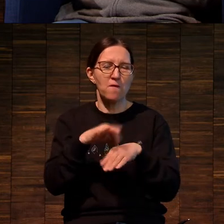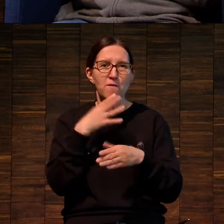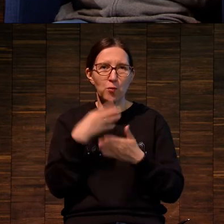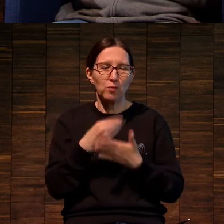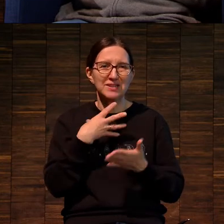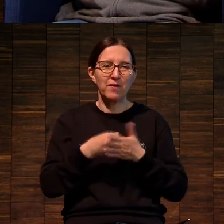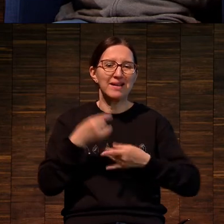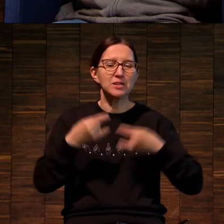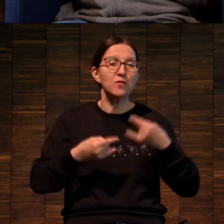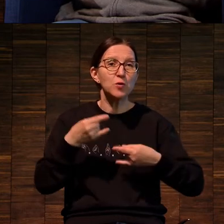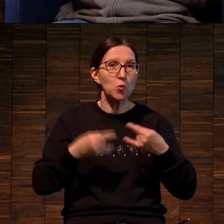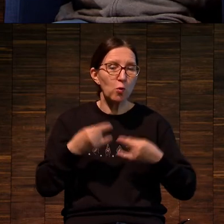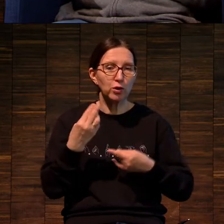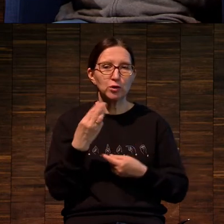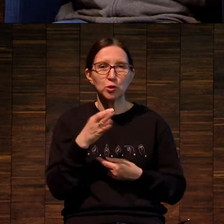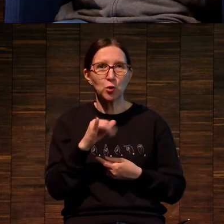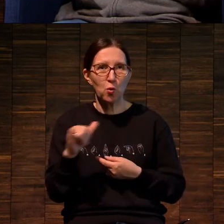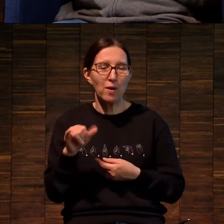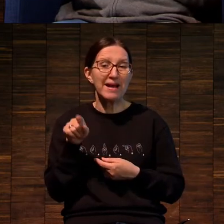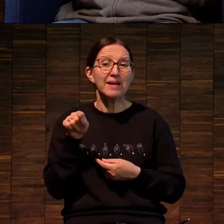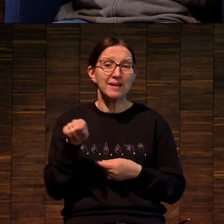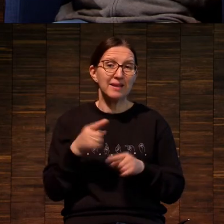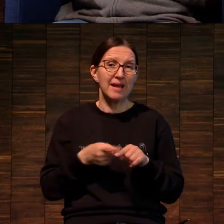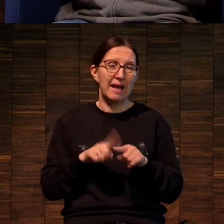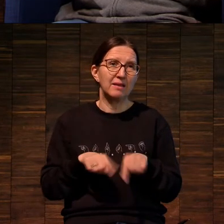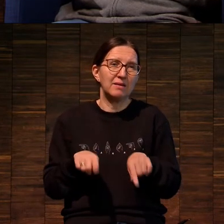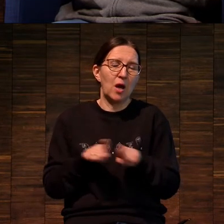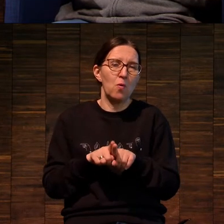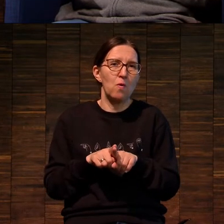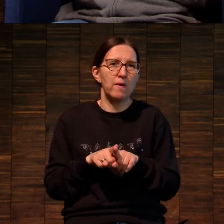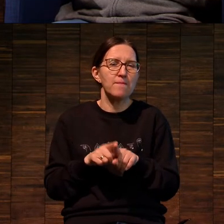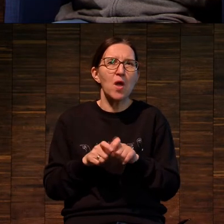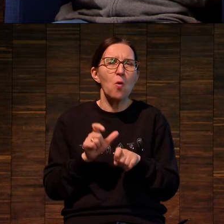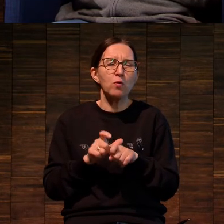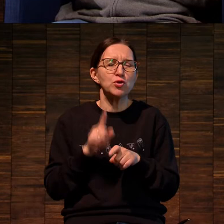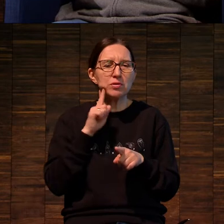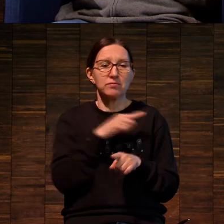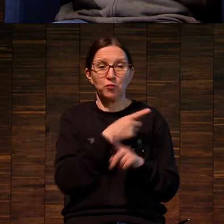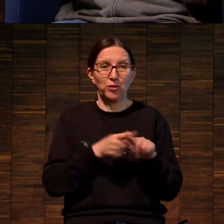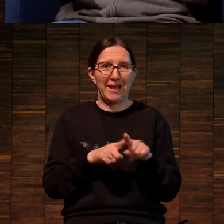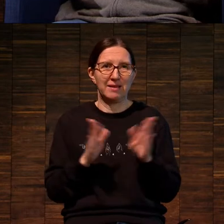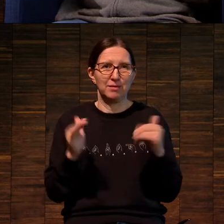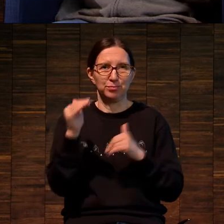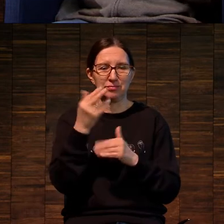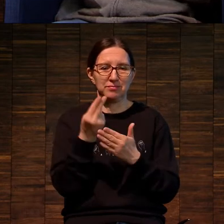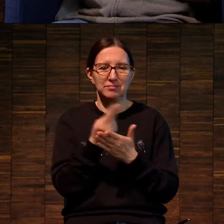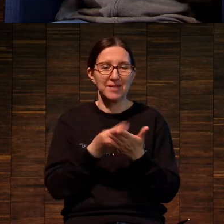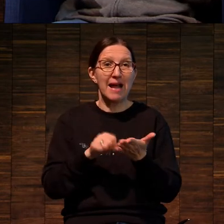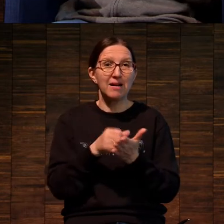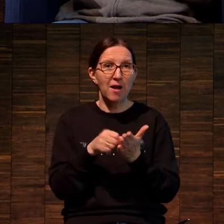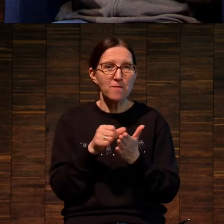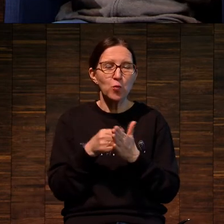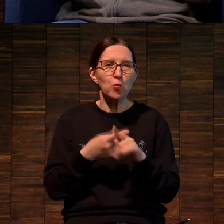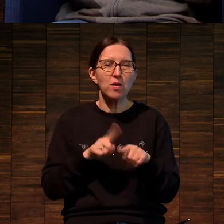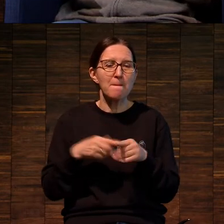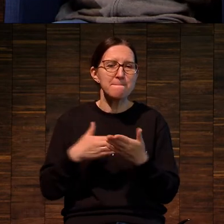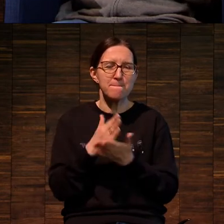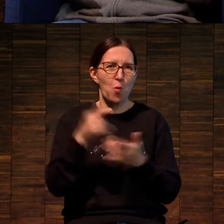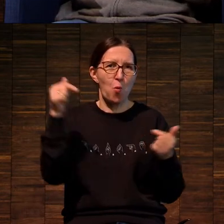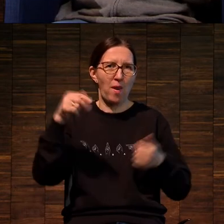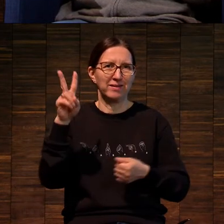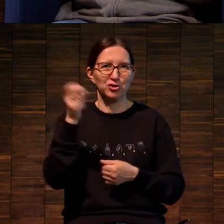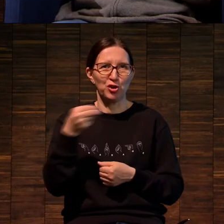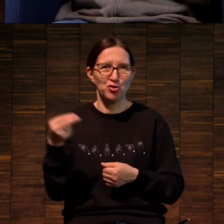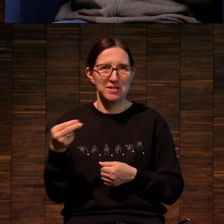ведет, не ведет, свои телевизионные шоу. И в данном случае это такая острополитическая гравюра, которая возвращает нас к гравюре как к такому